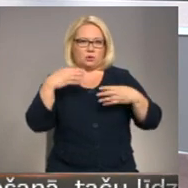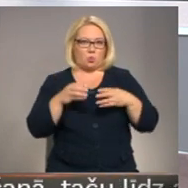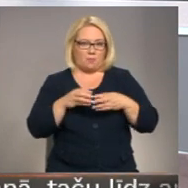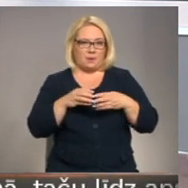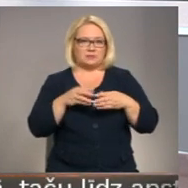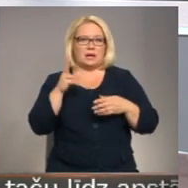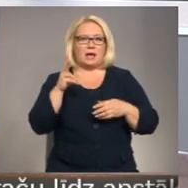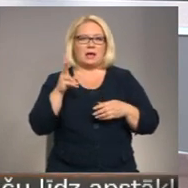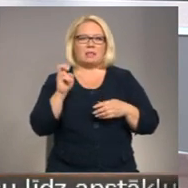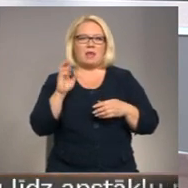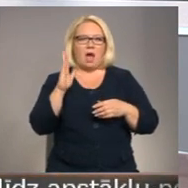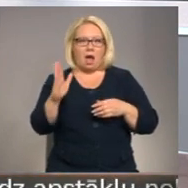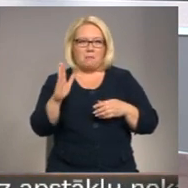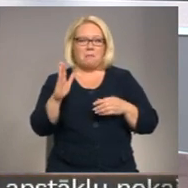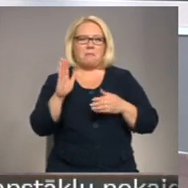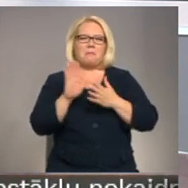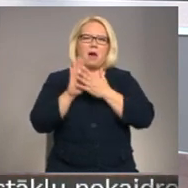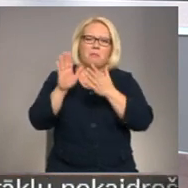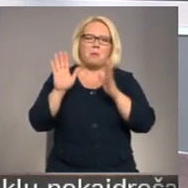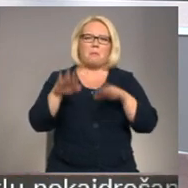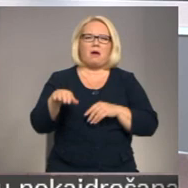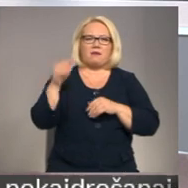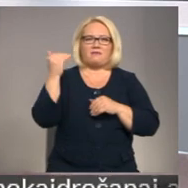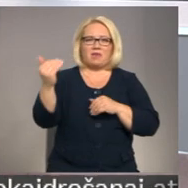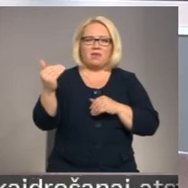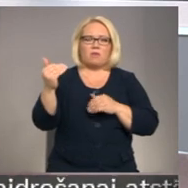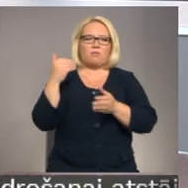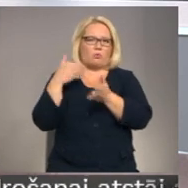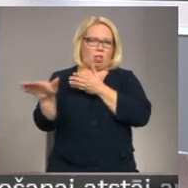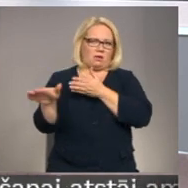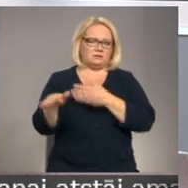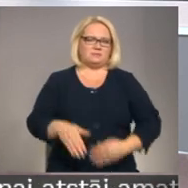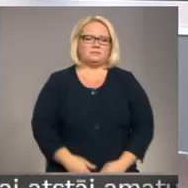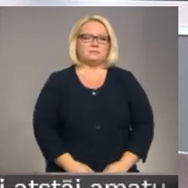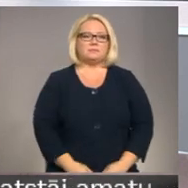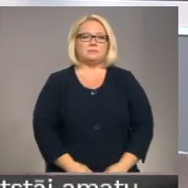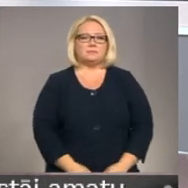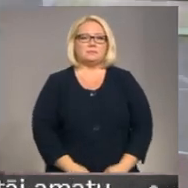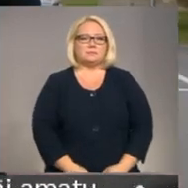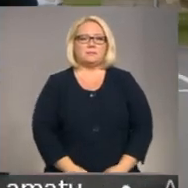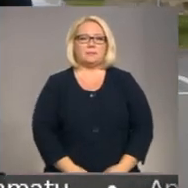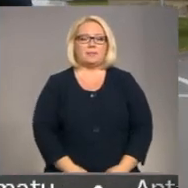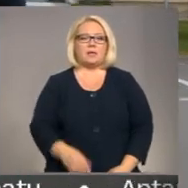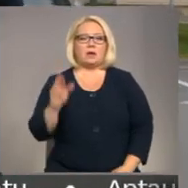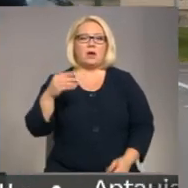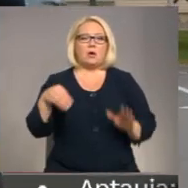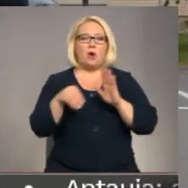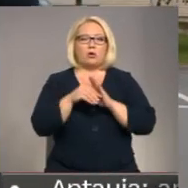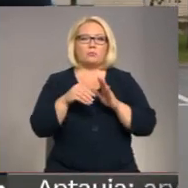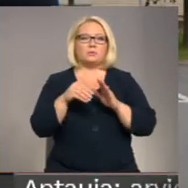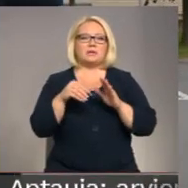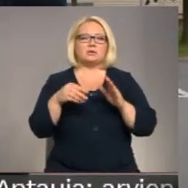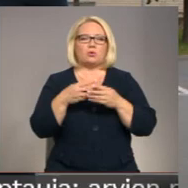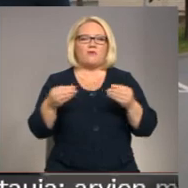Korupcijas novēršanas un apkarošanas biroja pārmatumus Vītols noliedz. Turpina Zandozo balode. Korupcijas novēršanas un